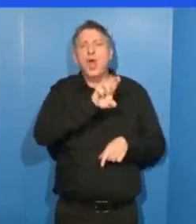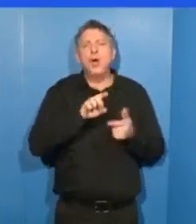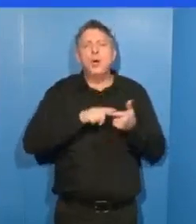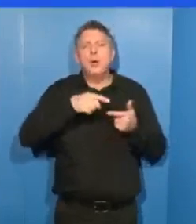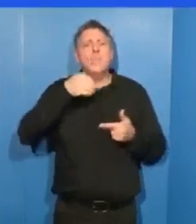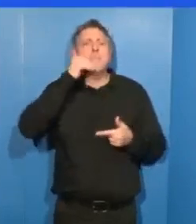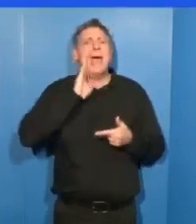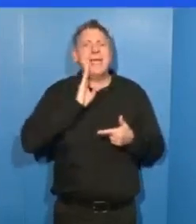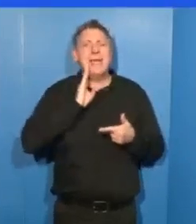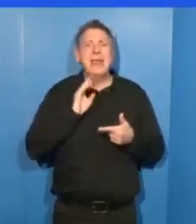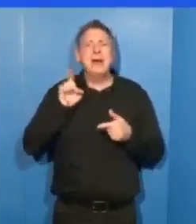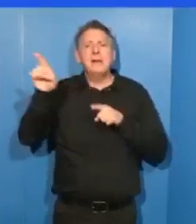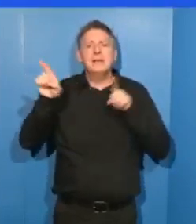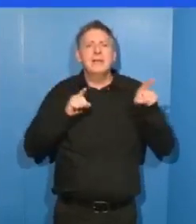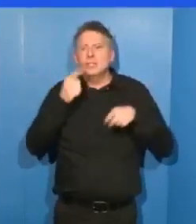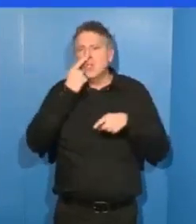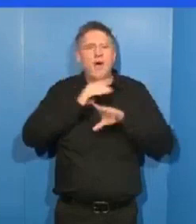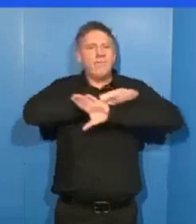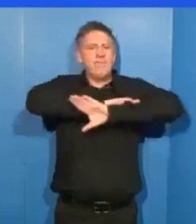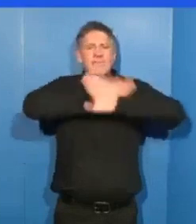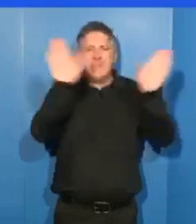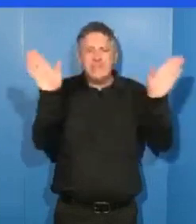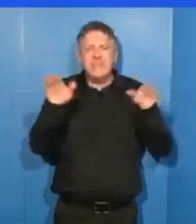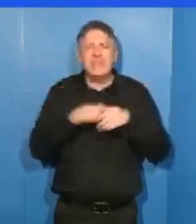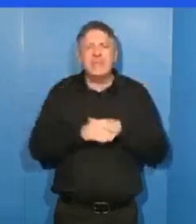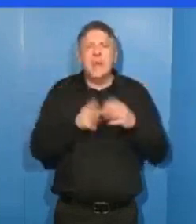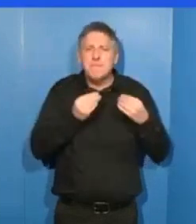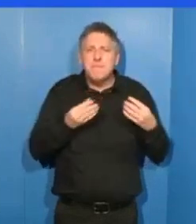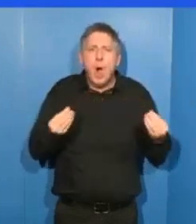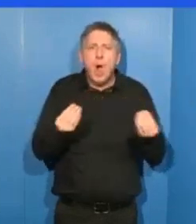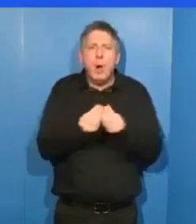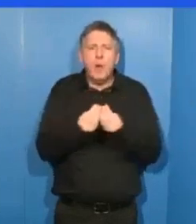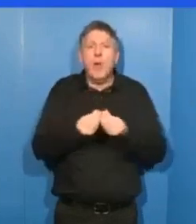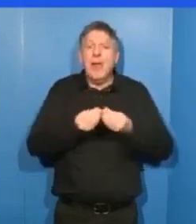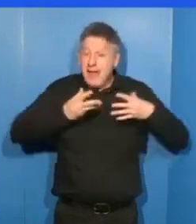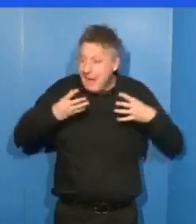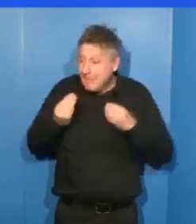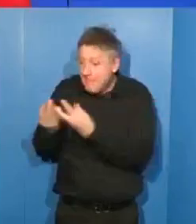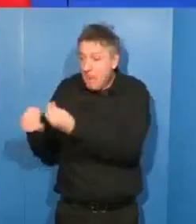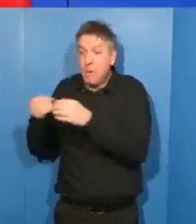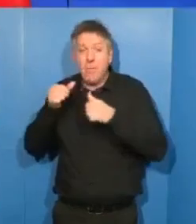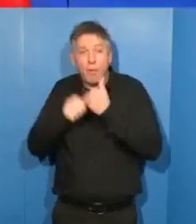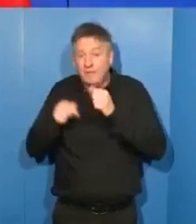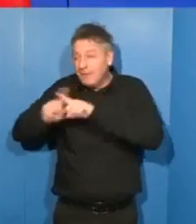comprennent que c'est fini, que le peuple, que le peuple, peuples sont de recours.